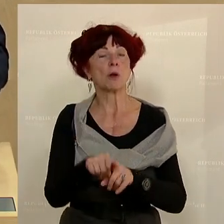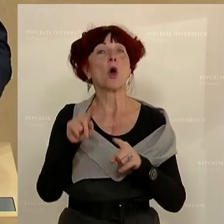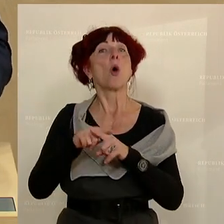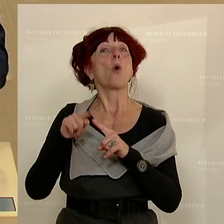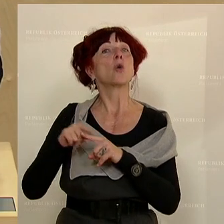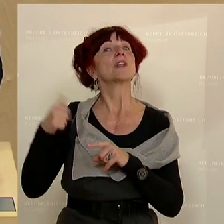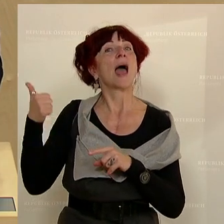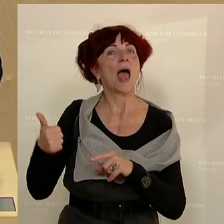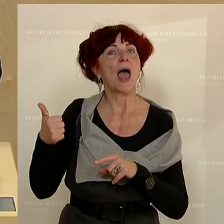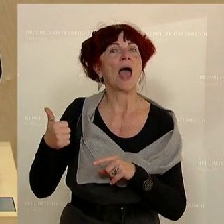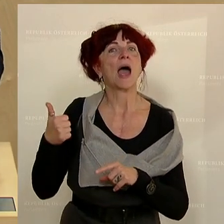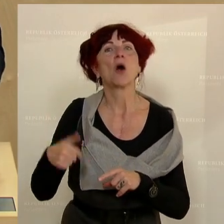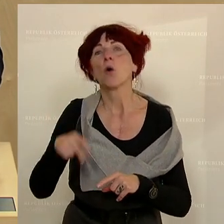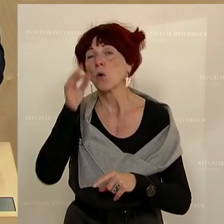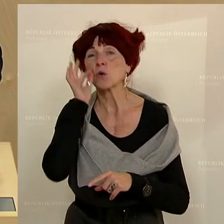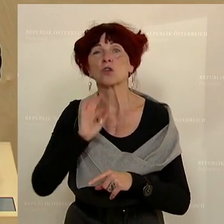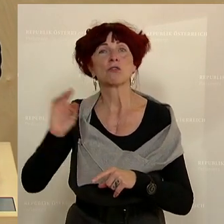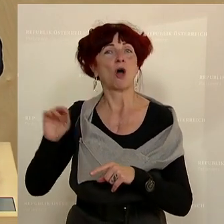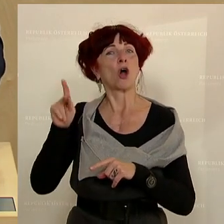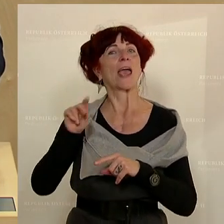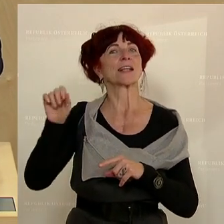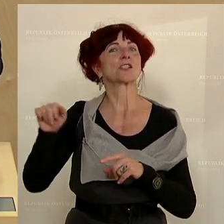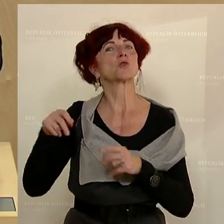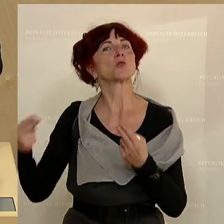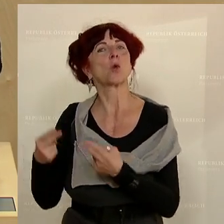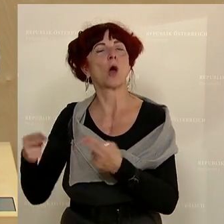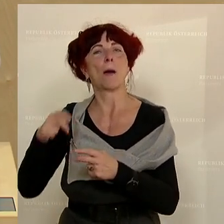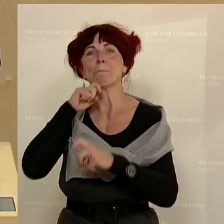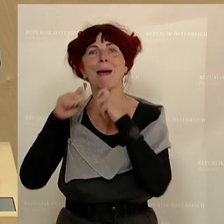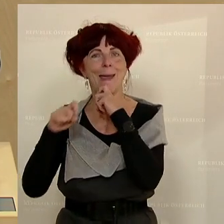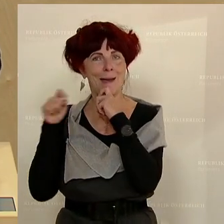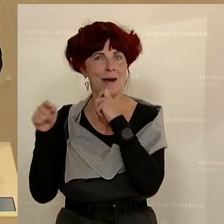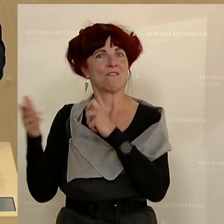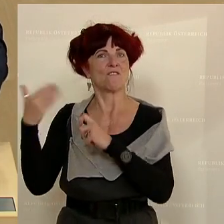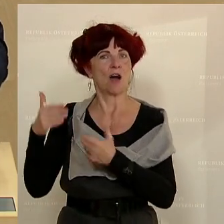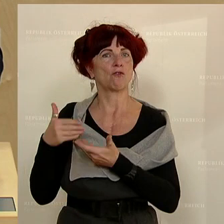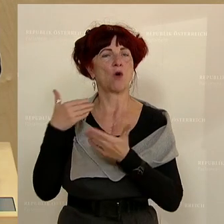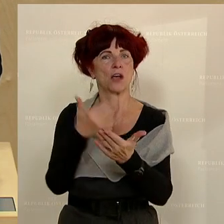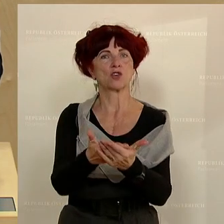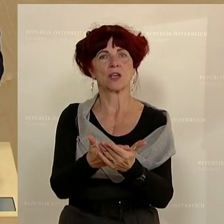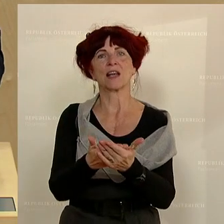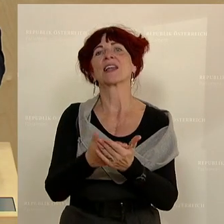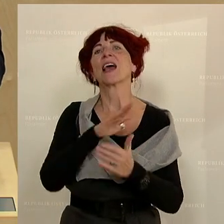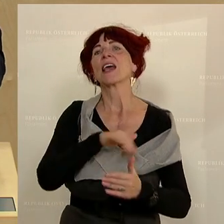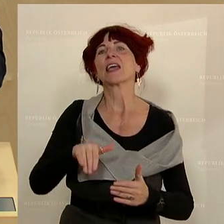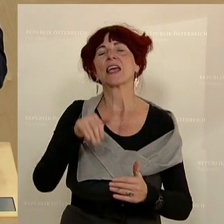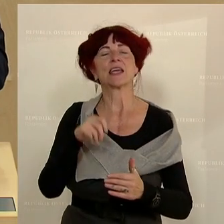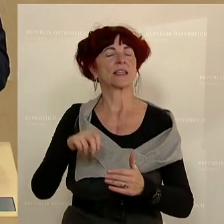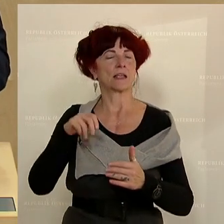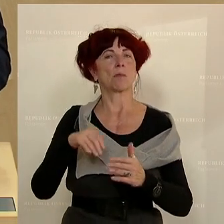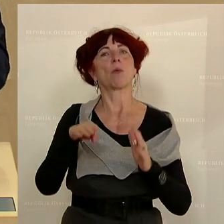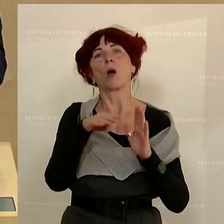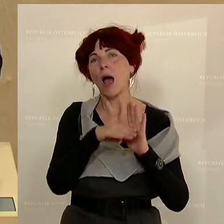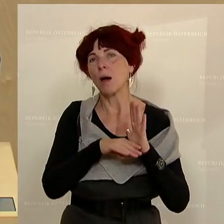Kerstin Suchermeyer, vorgestellt haben. Das Programm Kinderprogramm 3G, ganztägig, ganzherig,